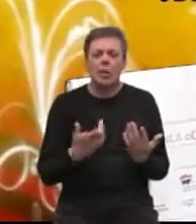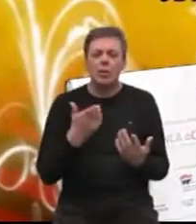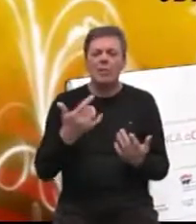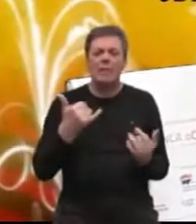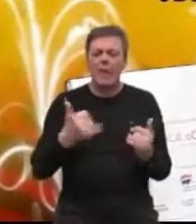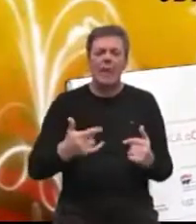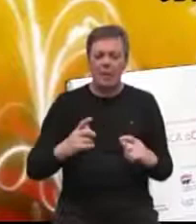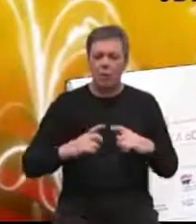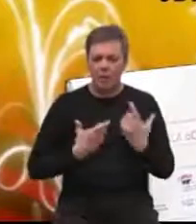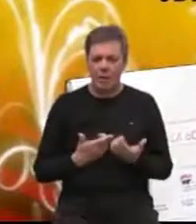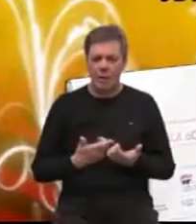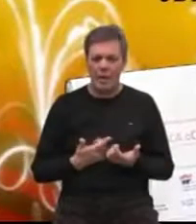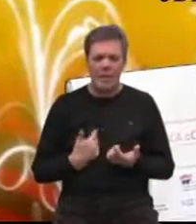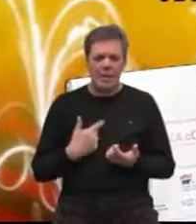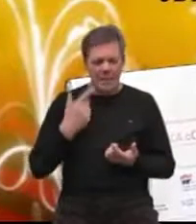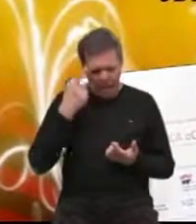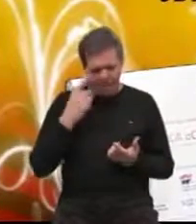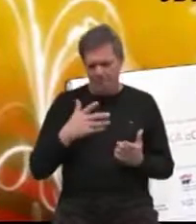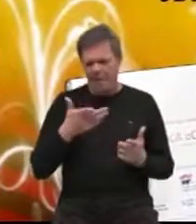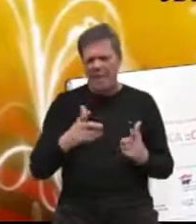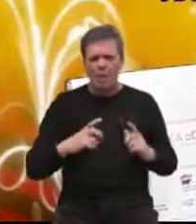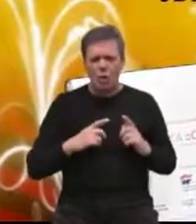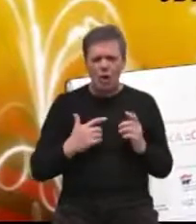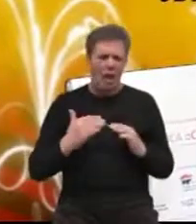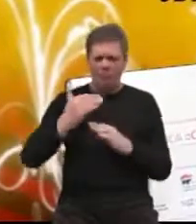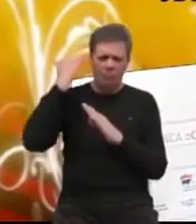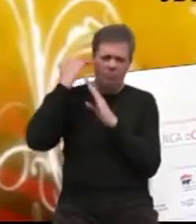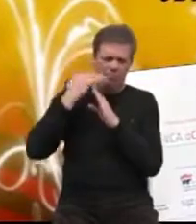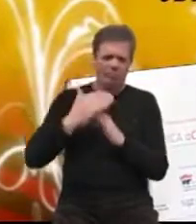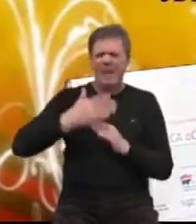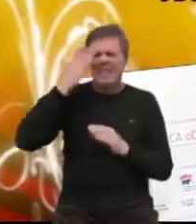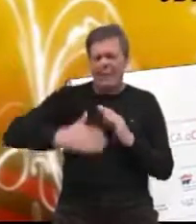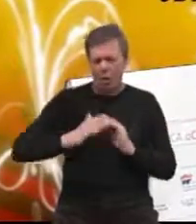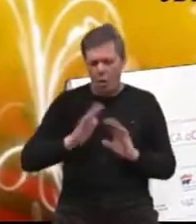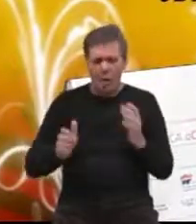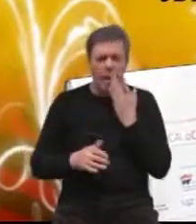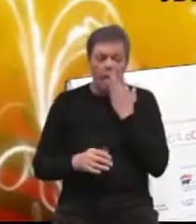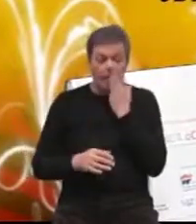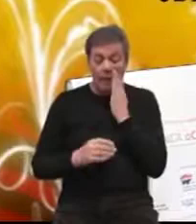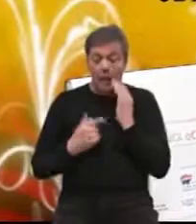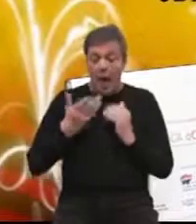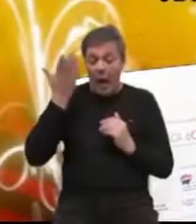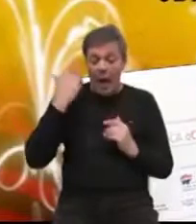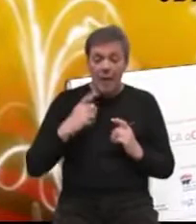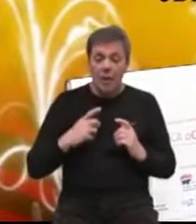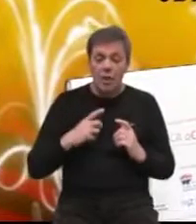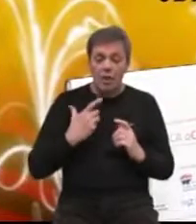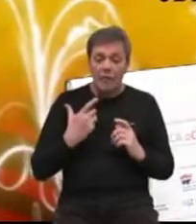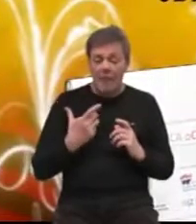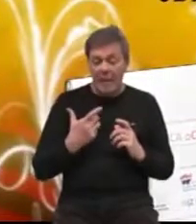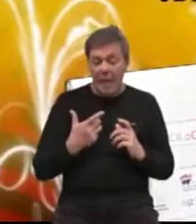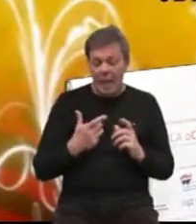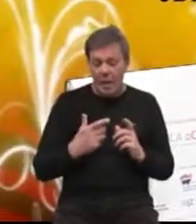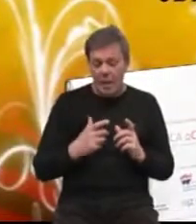danas doživjeli. Zapravo, danas ste doživjeli kulminativno, to znači završno, ali živi se već malo dulje